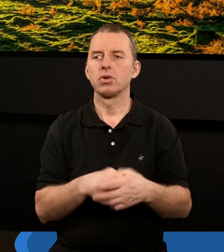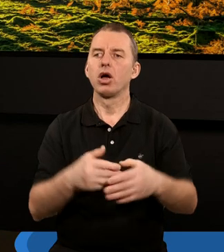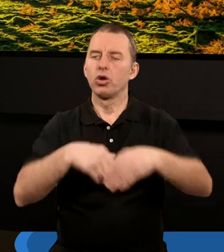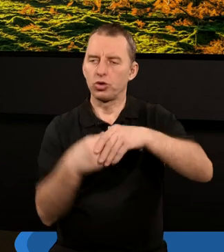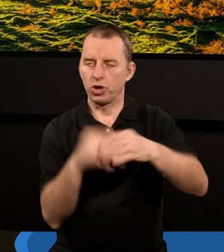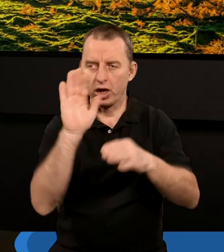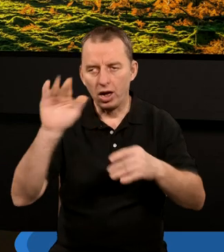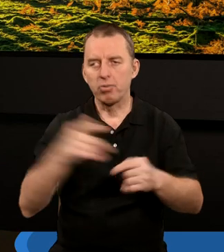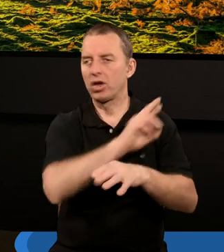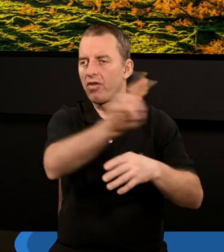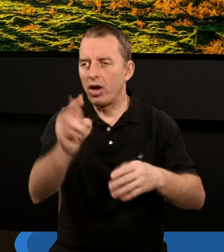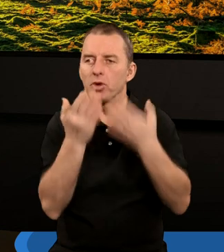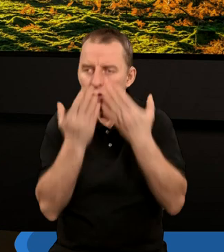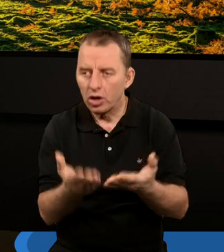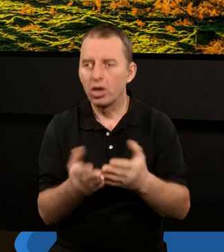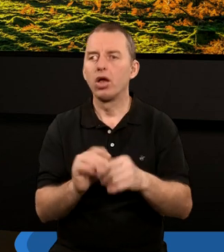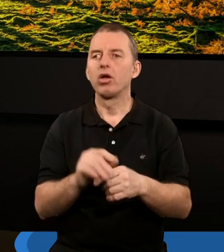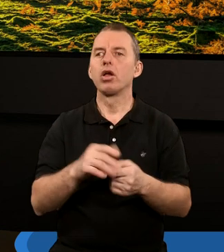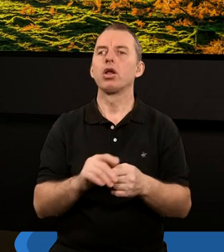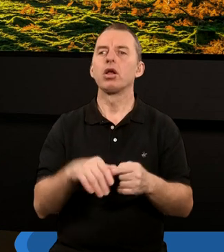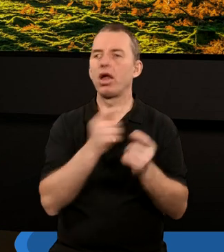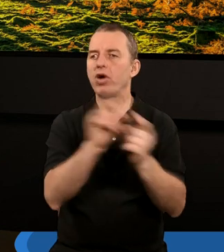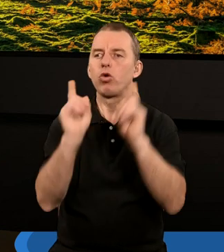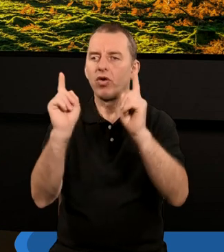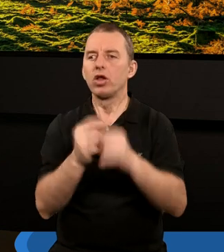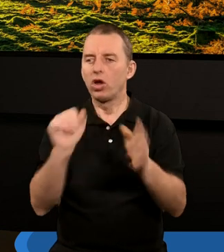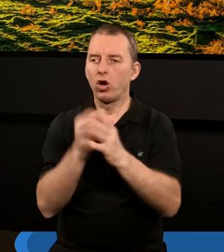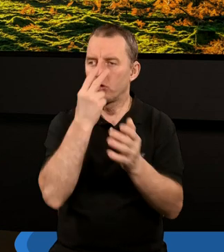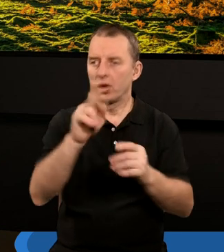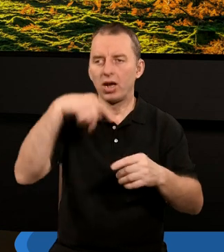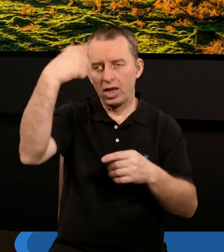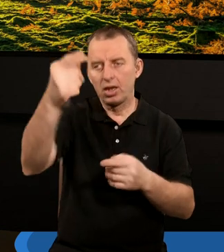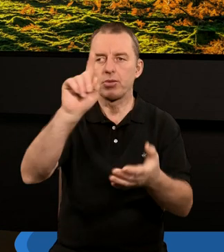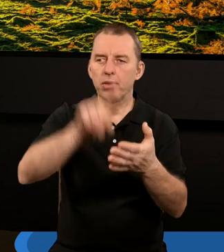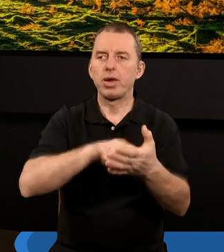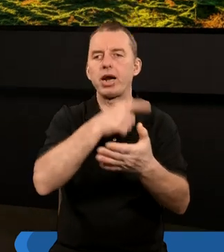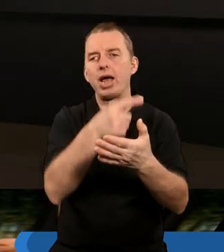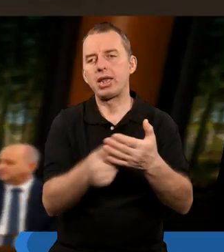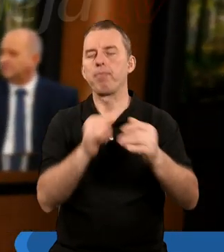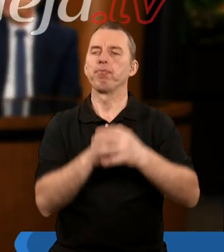Żegnamy się z Wami, dziękujemy za Wasz czas, za Waszą uwagę. Do zobaczenia następnym razem.